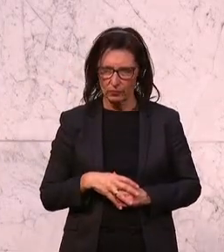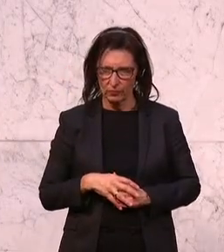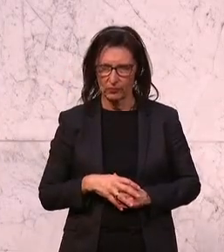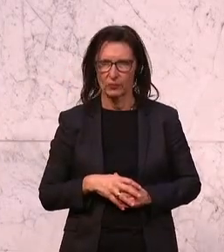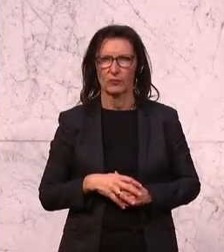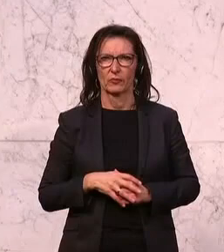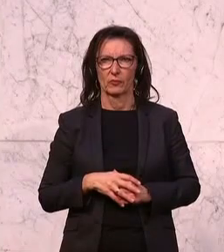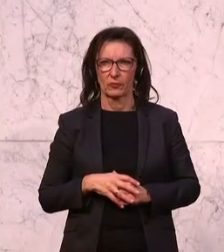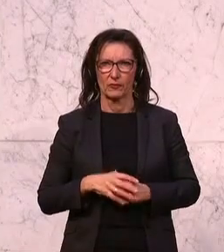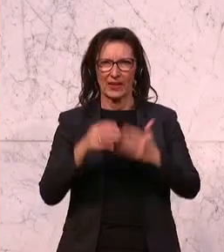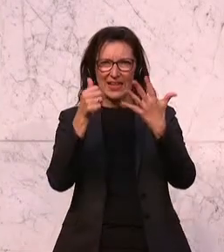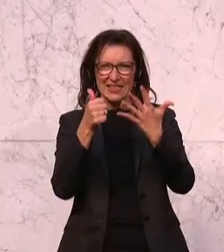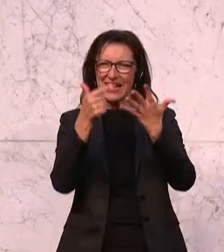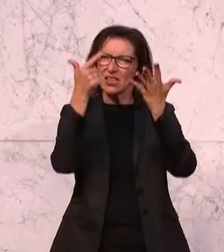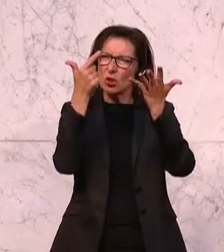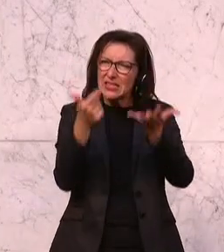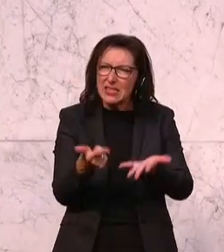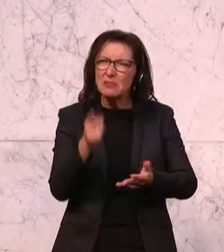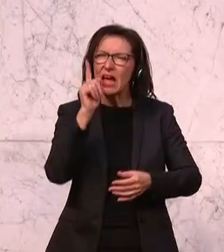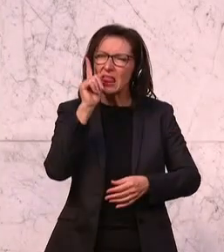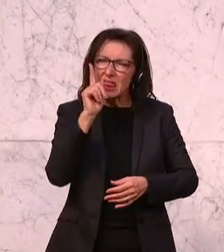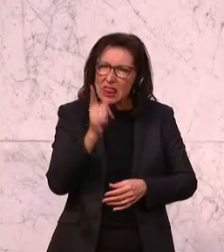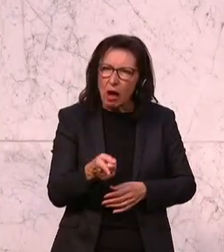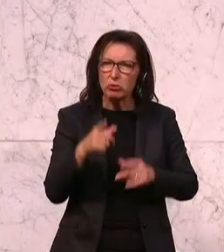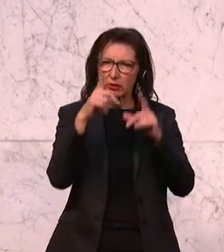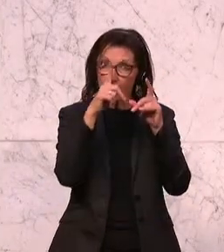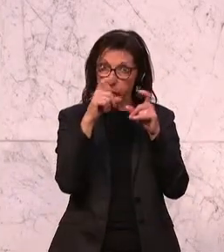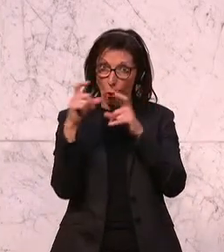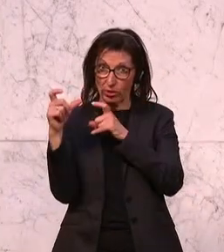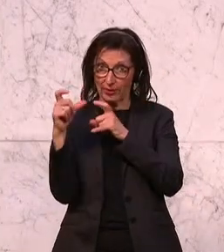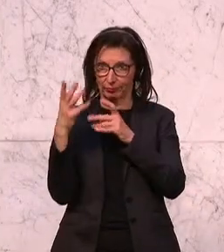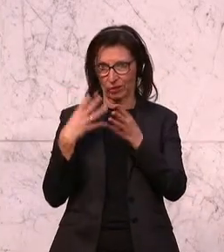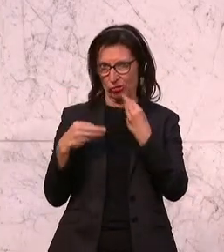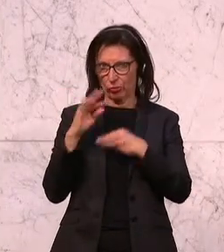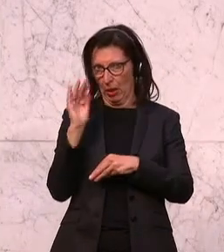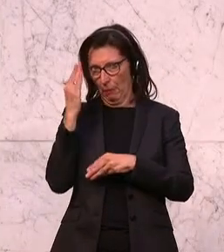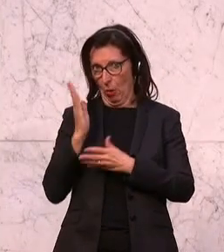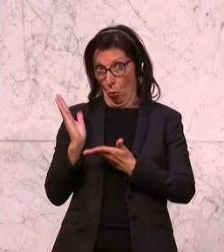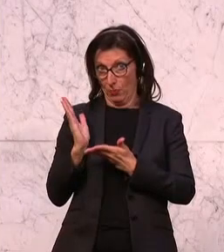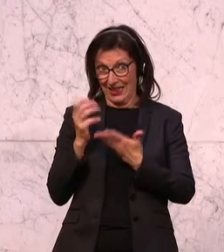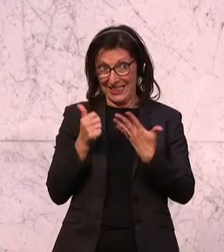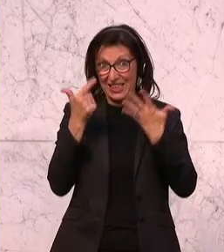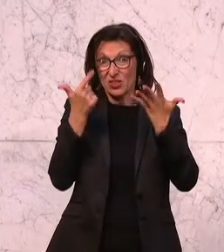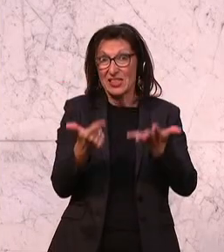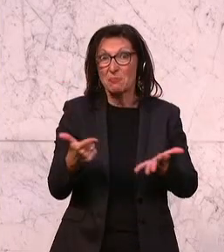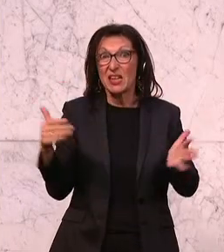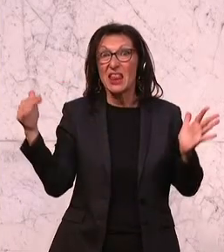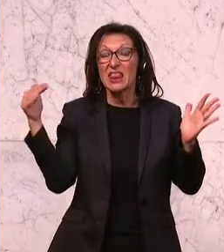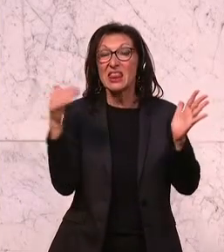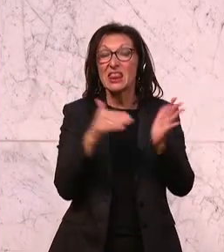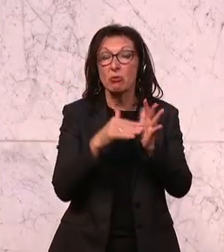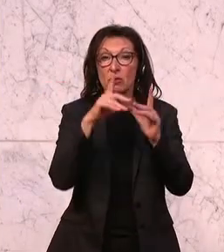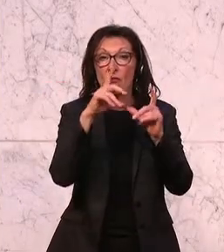76.000 Bildern im Fall dieses berühmten Schauspielers eigentlich versäumt haben.